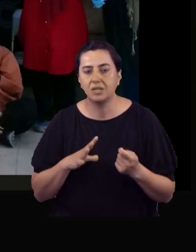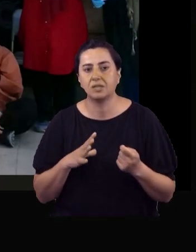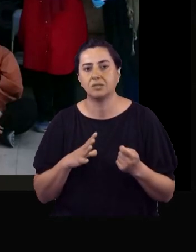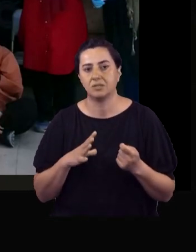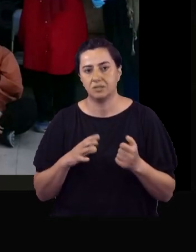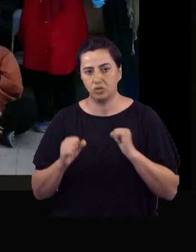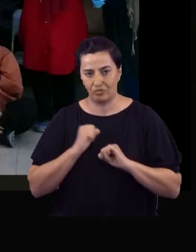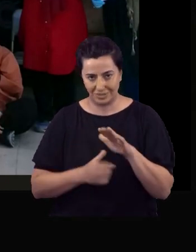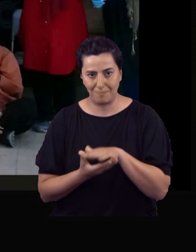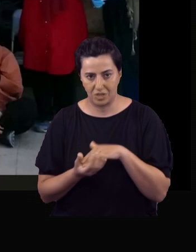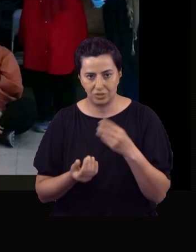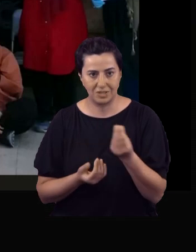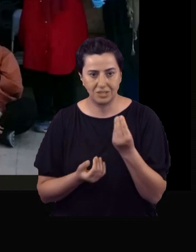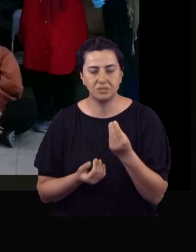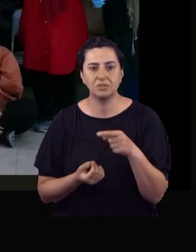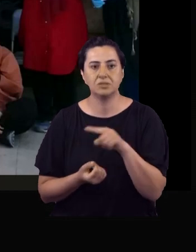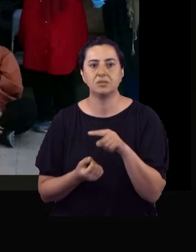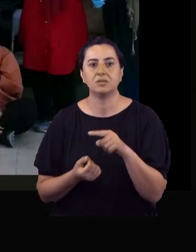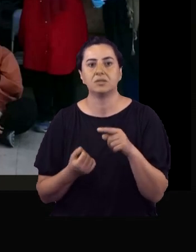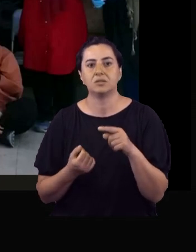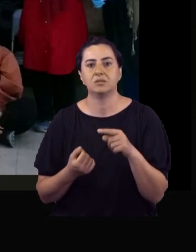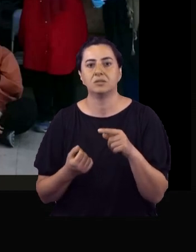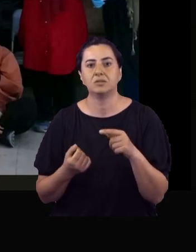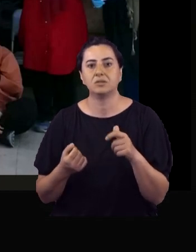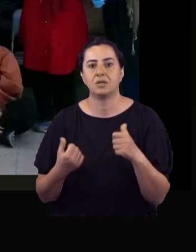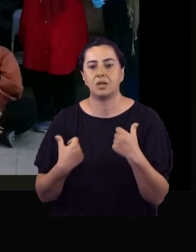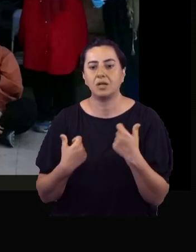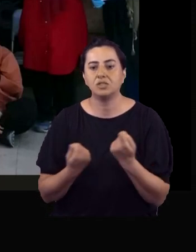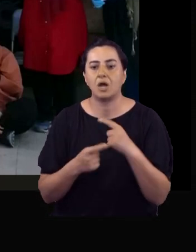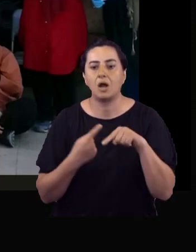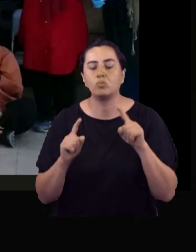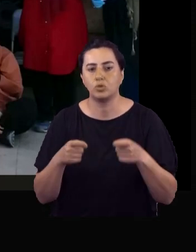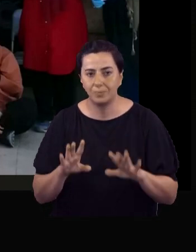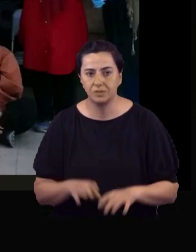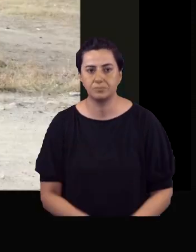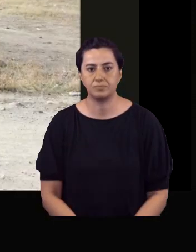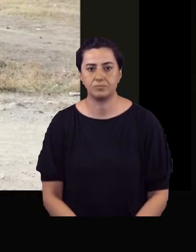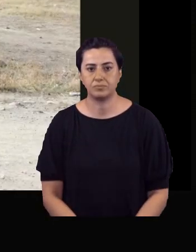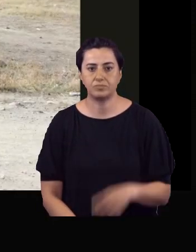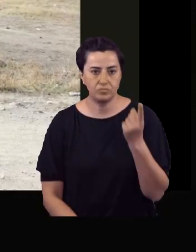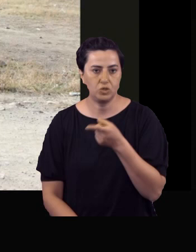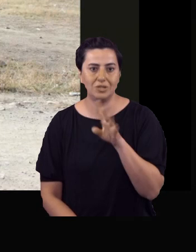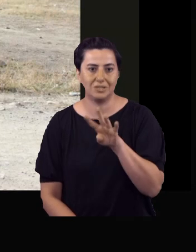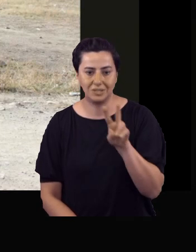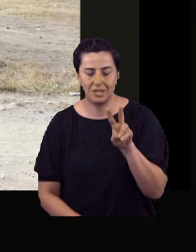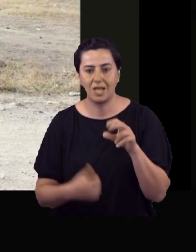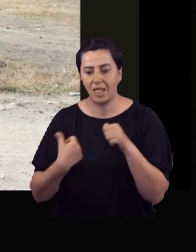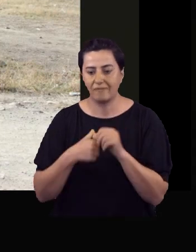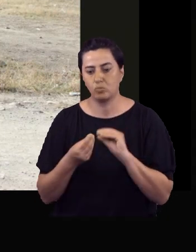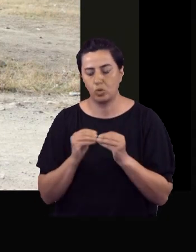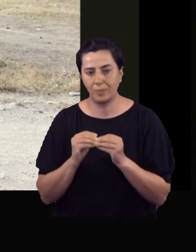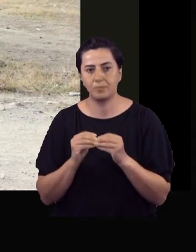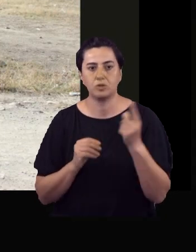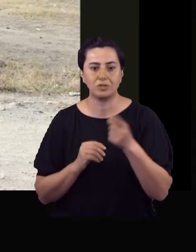halde ki bunlar üniversite mezunu olan genç bir ekiplerde, genç kişilerde iş bulamadığını ifade etti. %42'si evlilik alanında